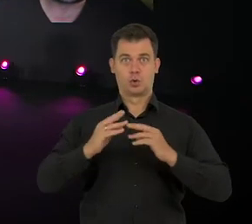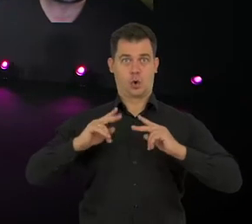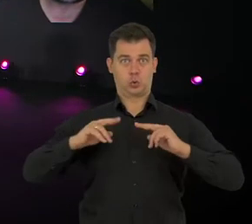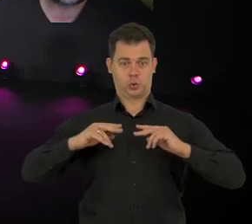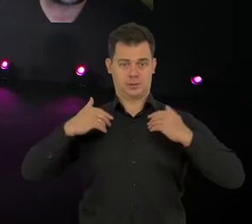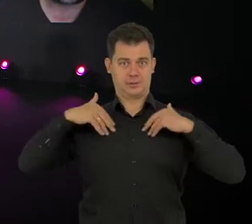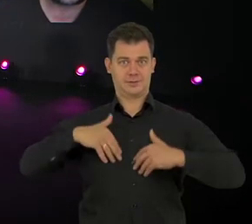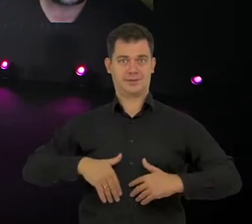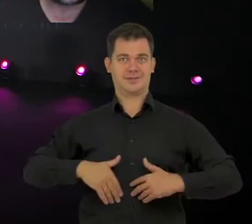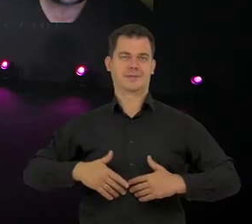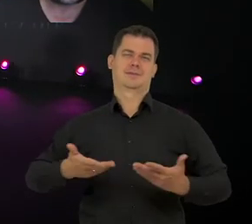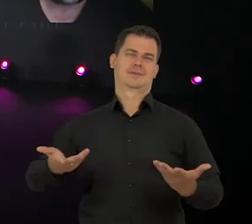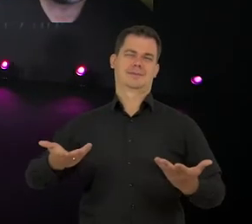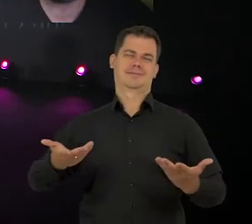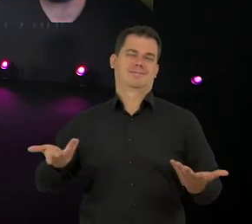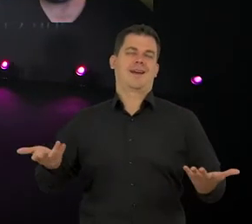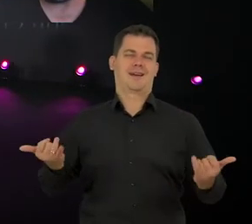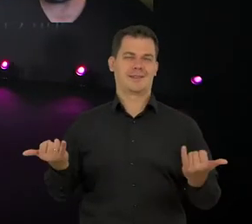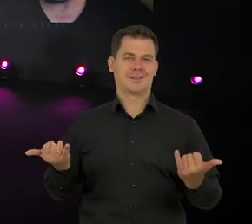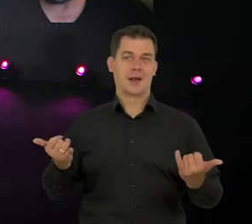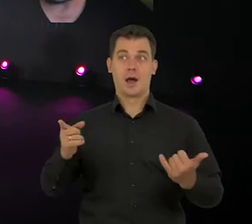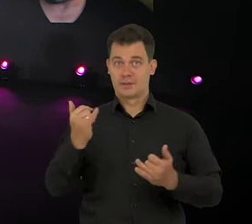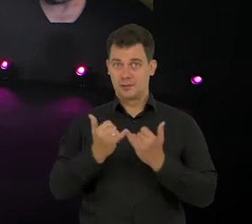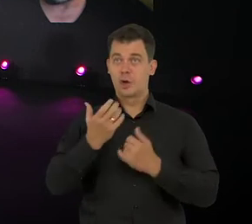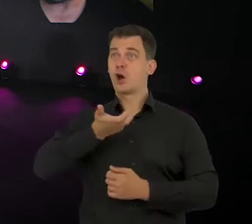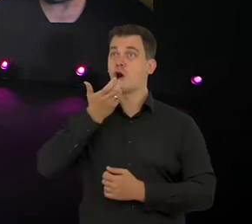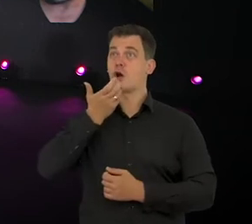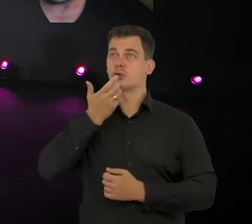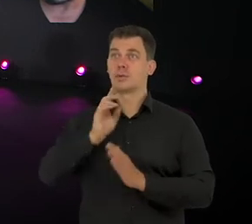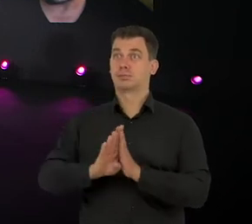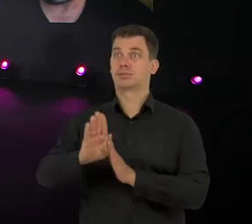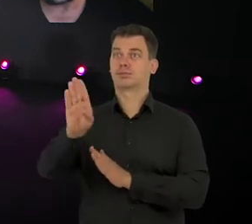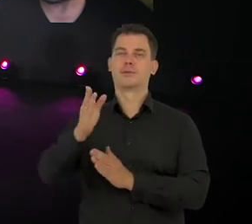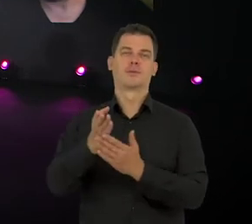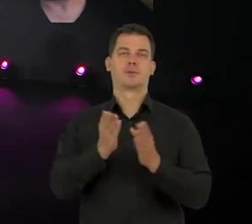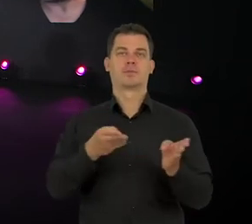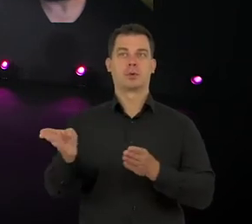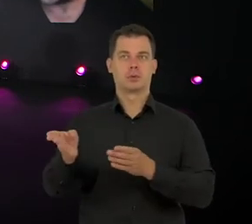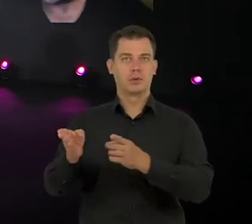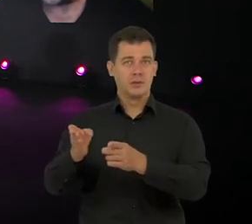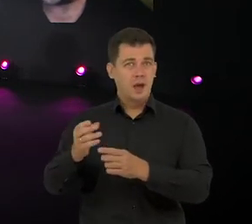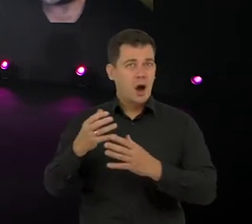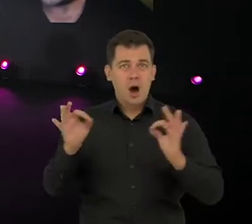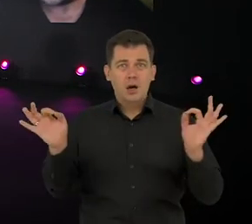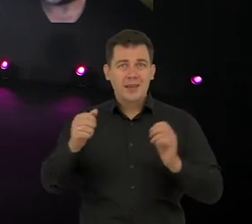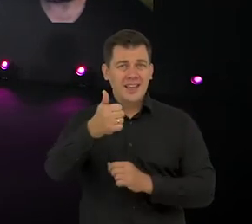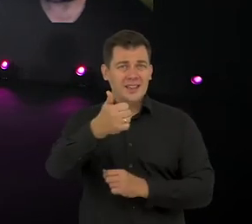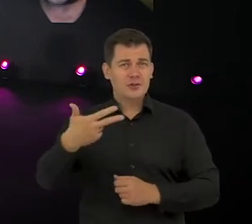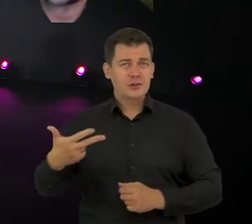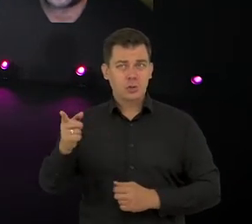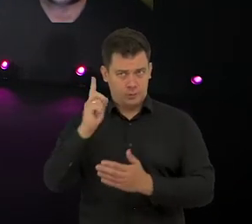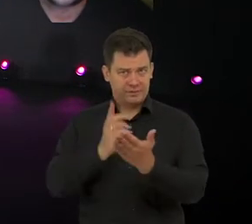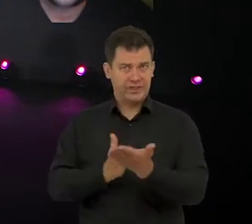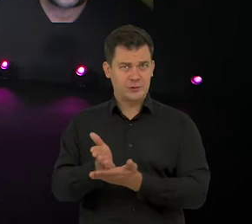gotuje nam tkanki. No ale powiedzmy, że jeżeli część osób myśli, że jak będzie gorąco, to wszystko będzie w porządku, no to to jest dramat, tak? To jest jedna